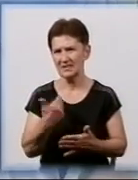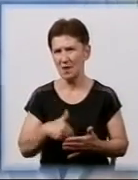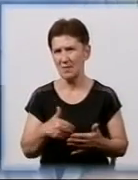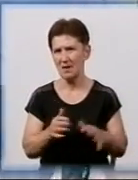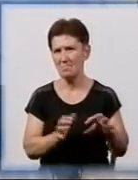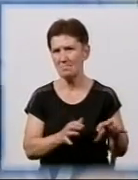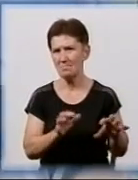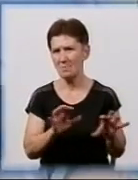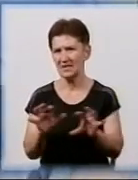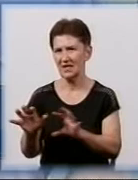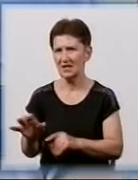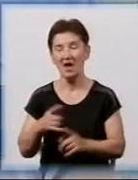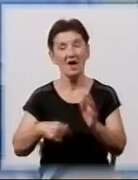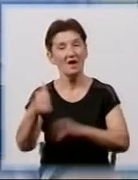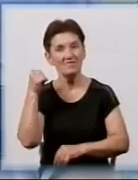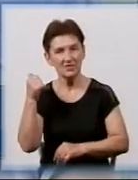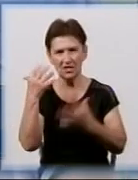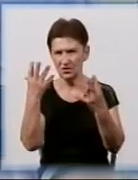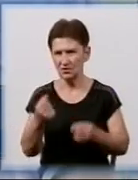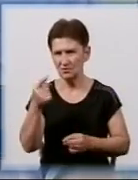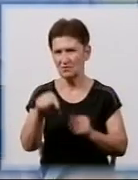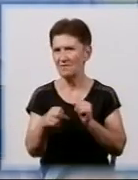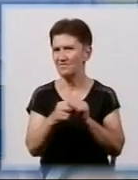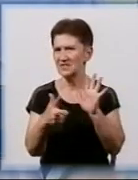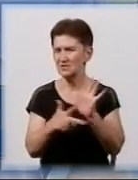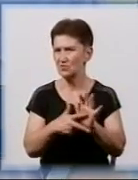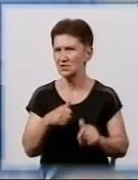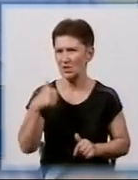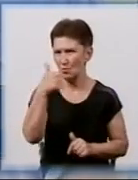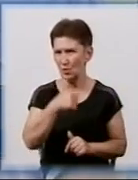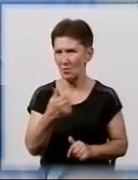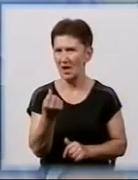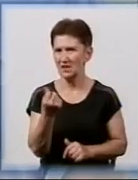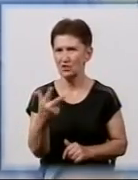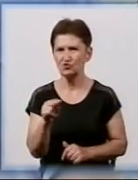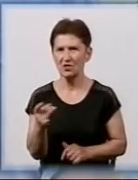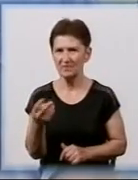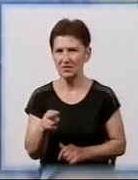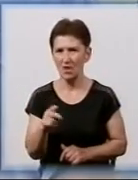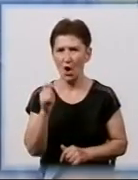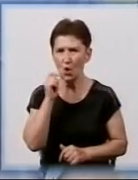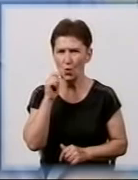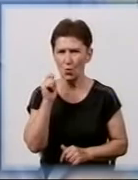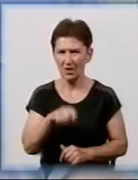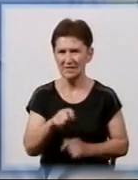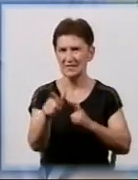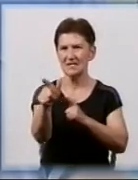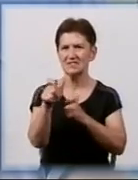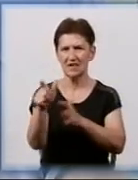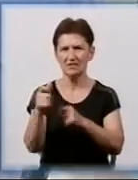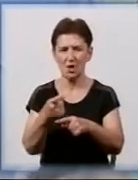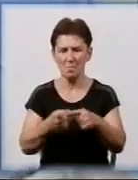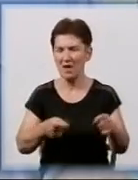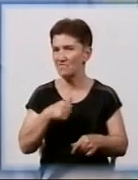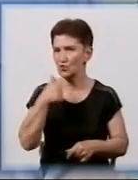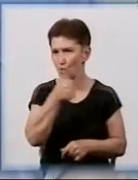Саме в ці дні, в червні 1918 року, з 13 червня, українські січові стрільці майже півроку